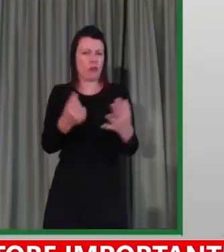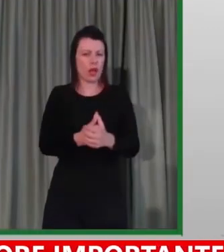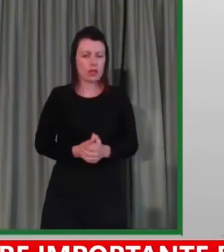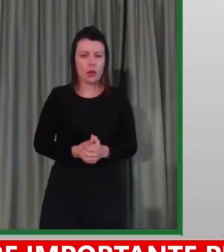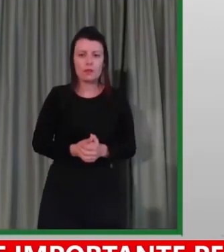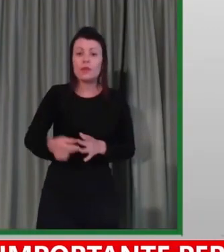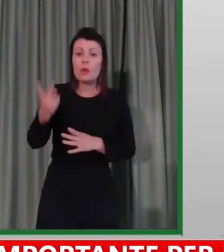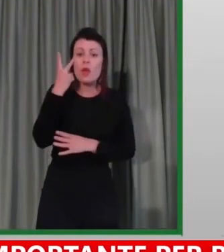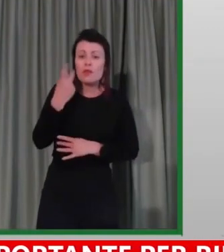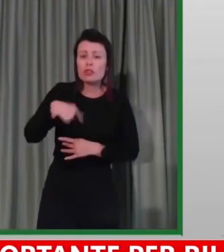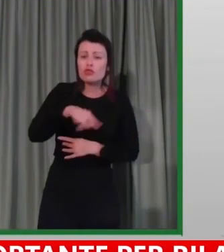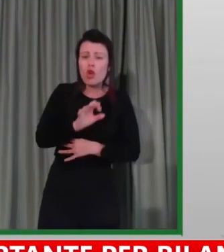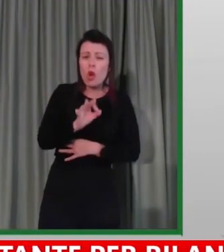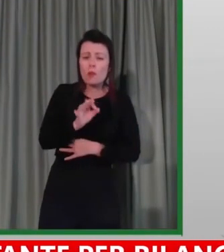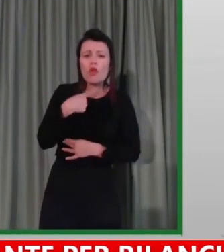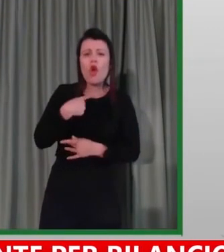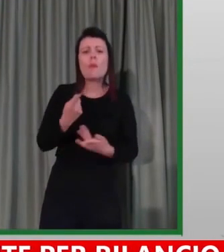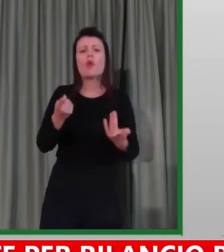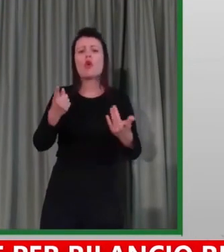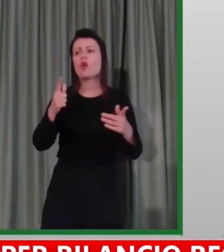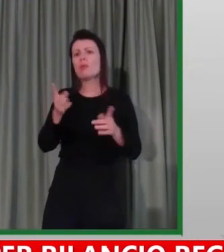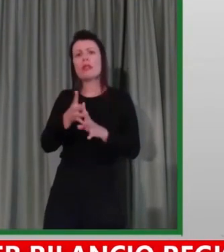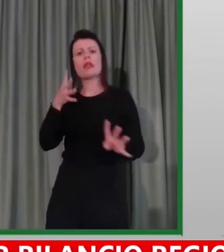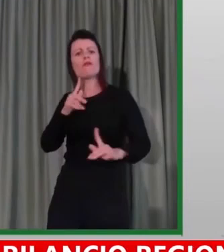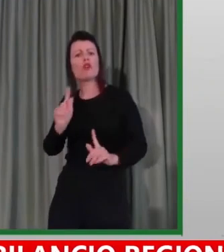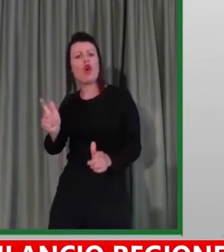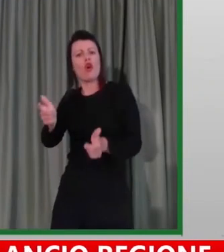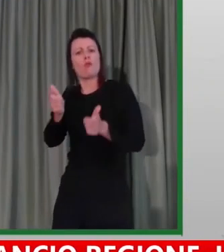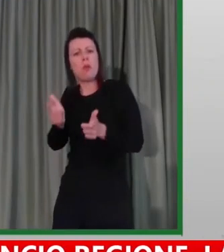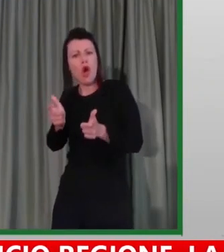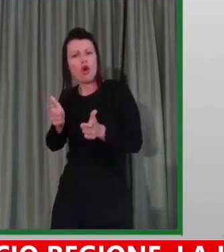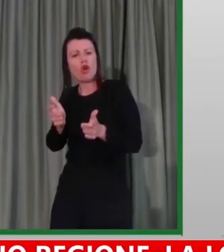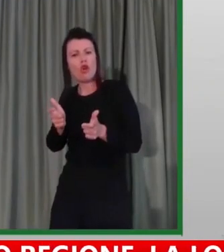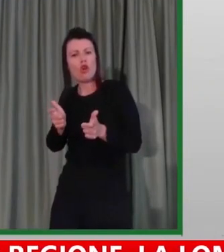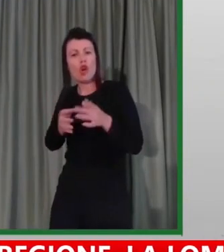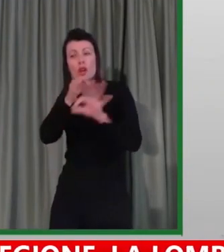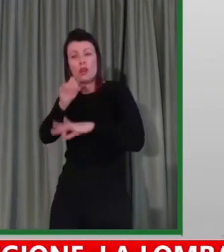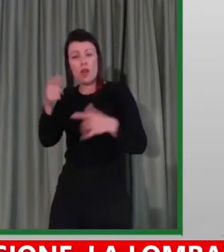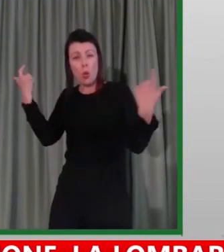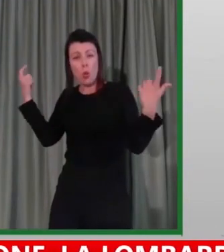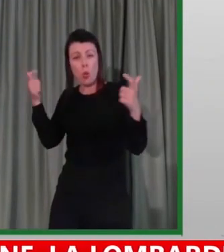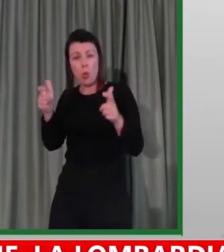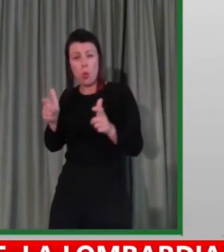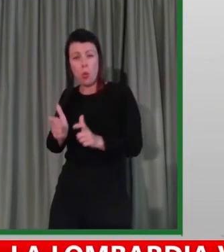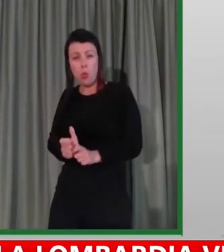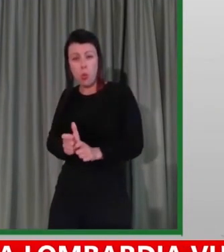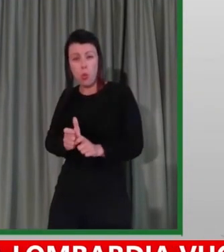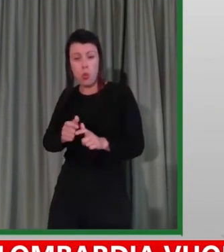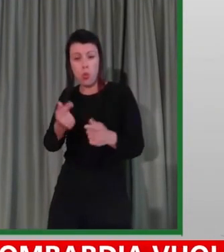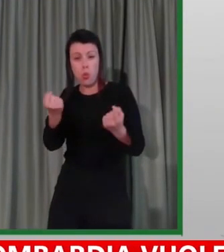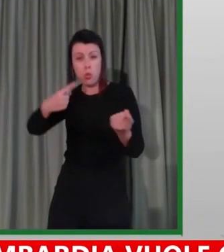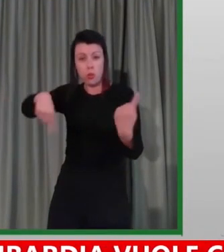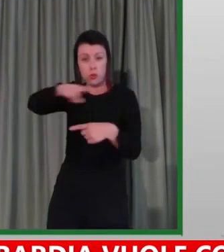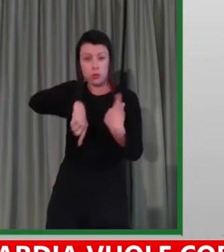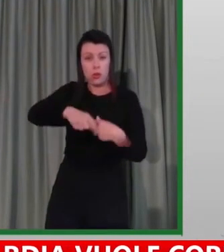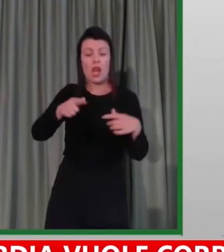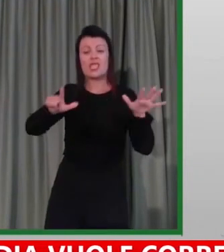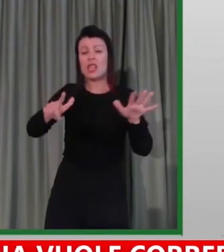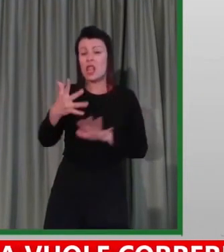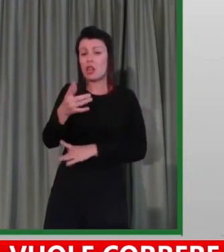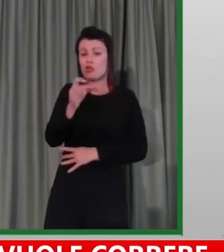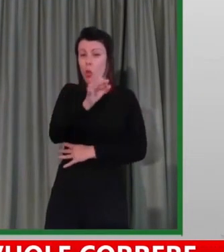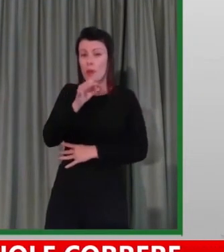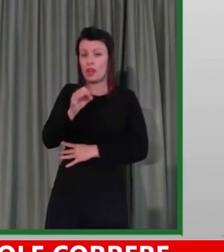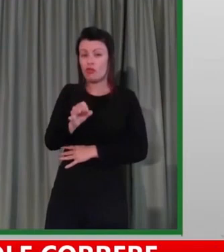blocco del traffico che ha ridotto le percorrenze fino al 75% in Lombardia, di circa il 70